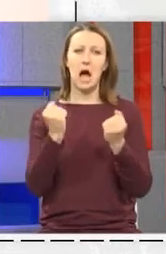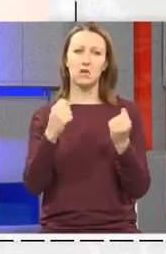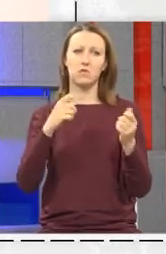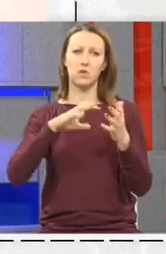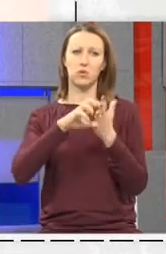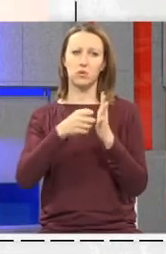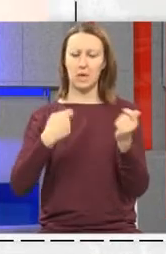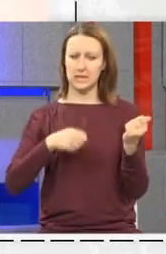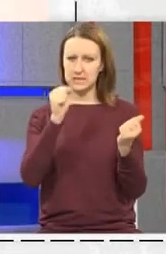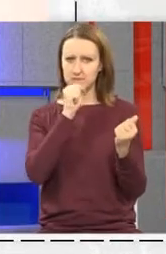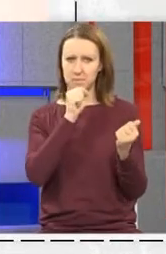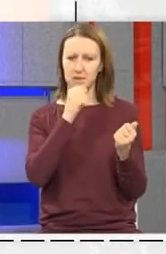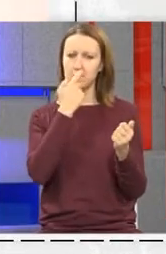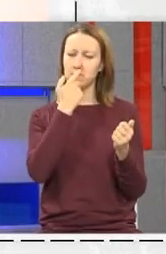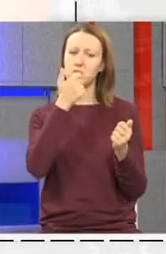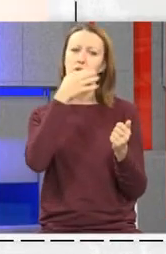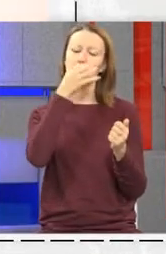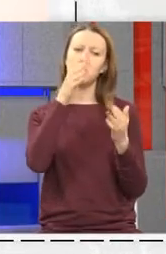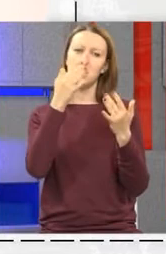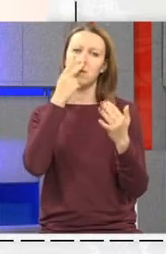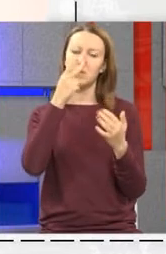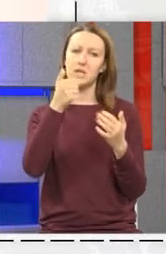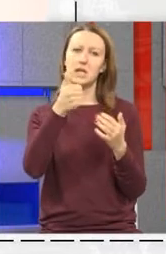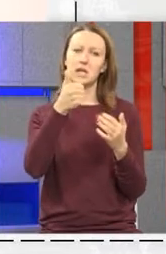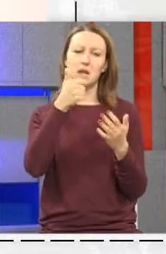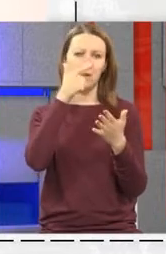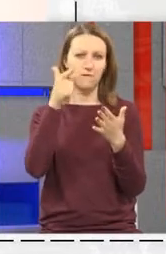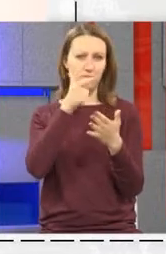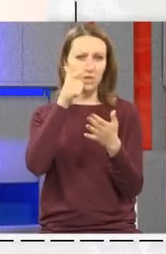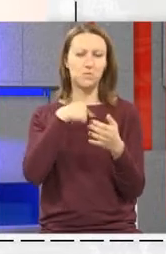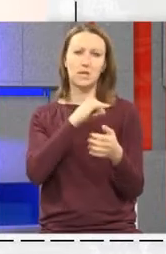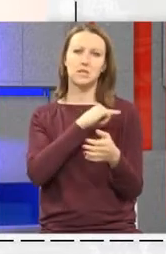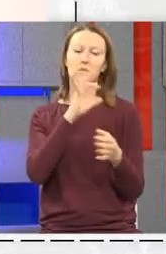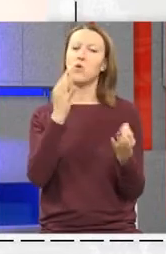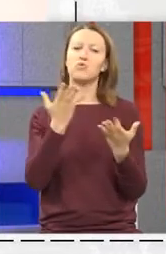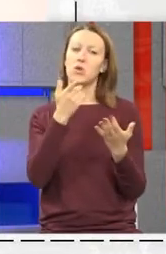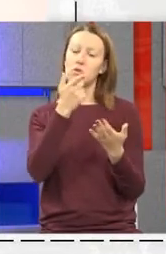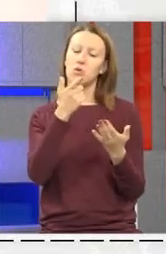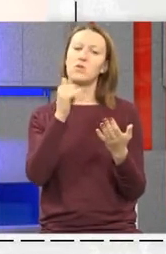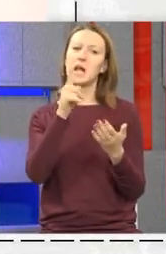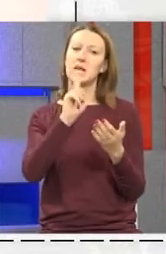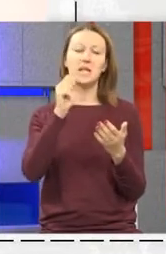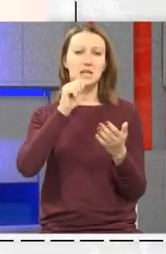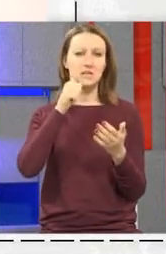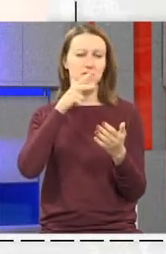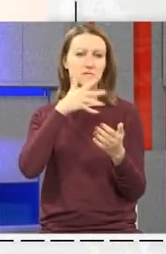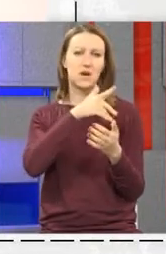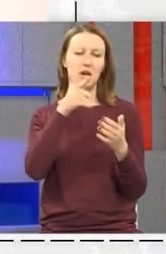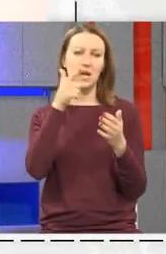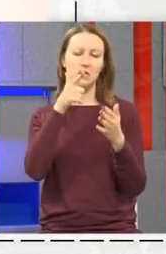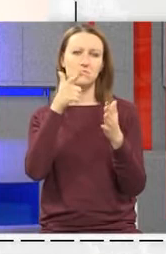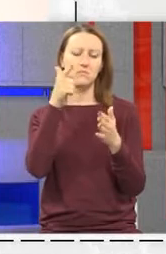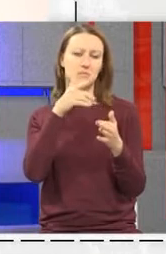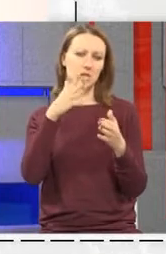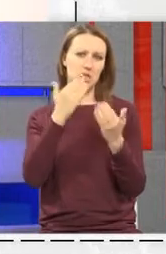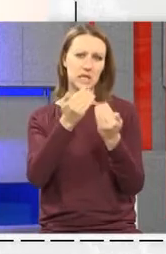bendojima I je to I još jedno pitanje Imamo priliku vidjeti jedan video Zanimamo o čemu je riječ S obzirom da nije svaka izgledba Popraćena